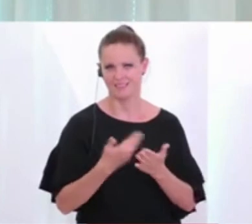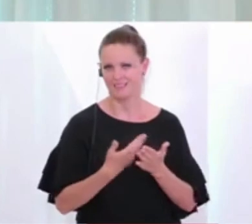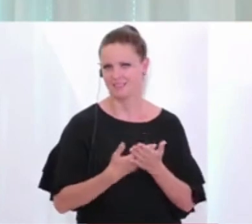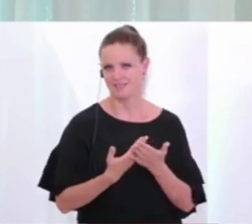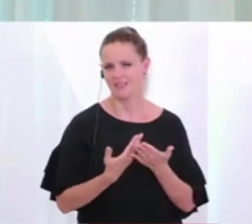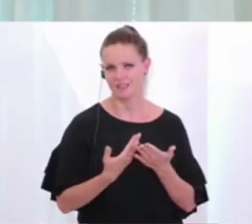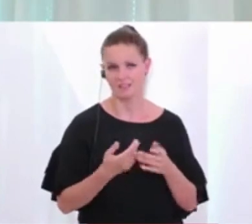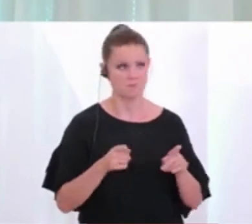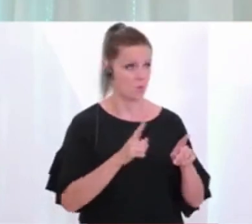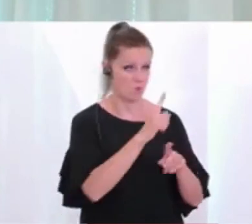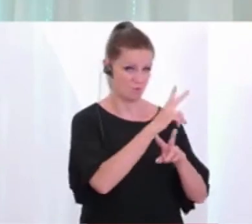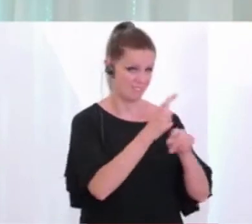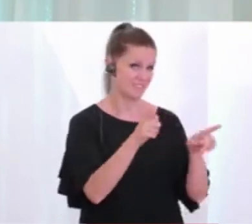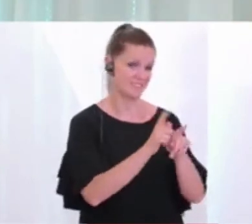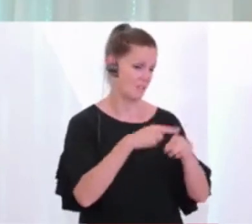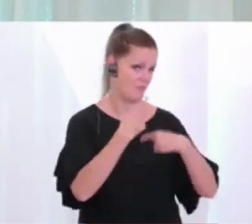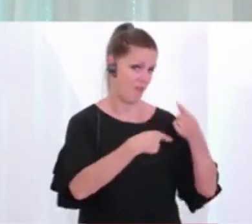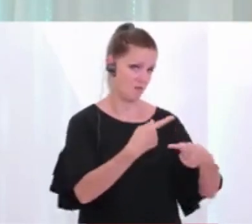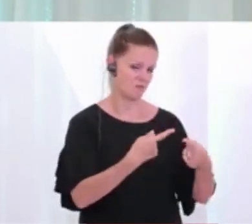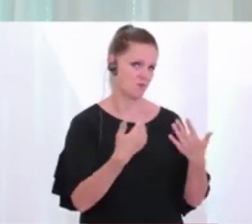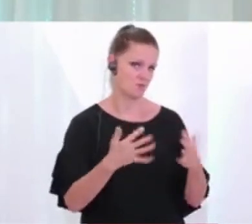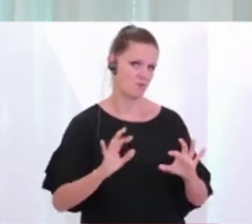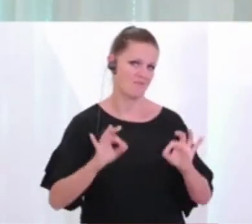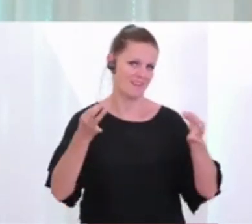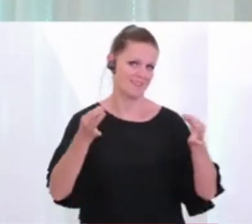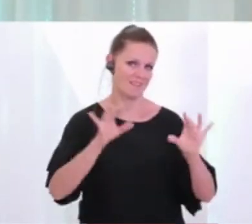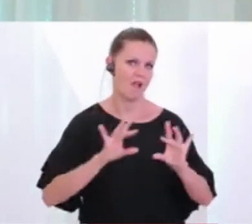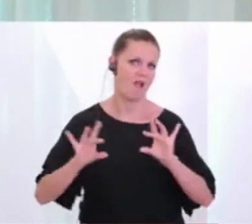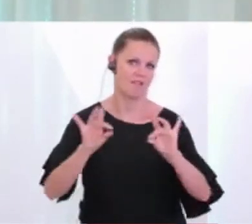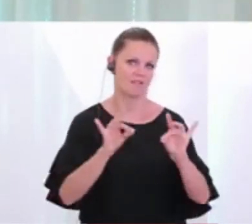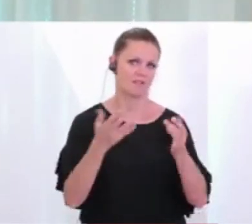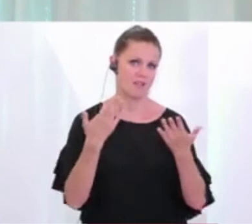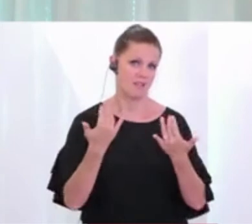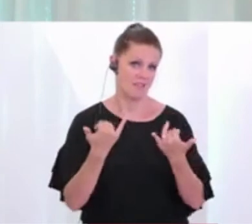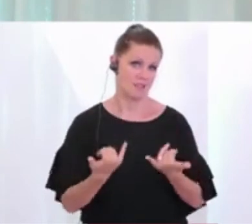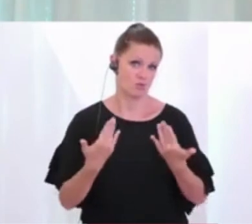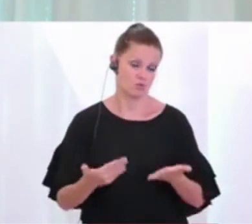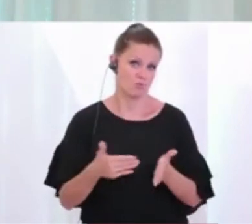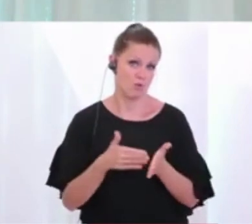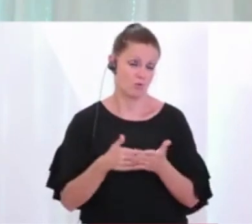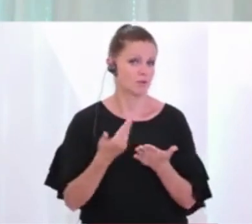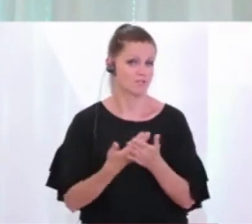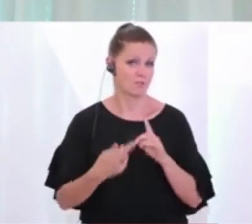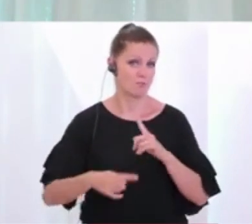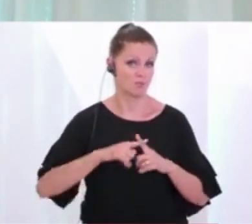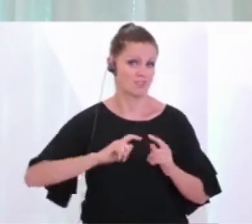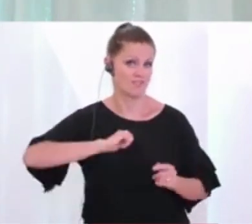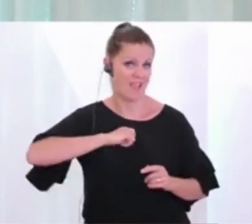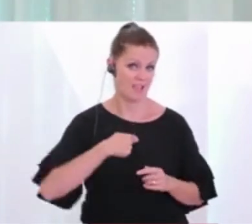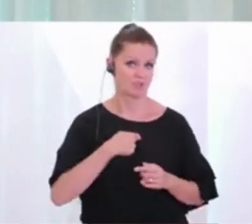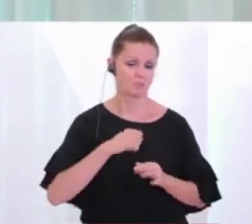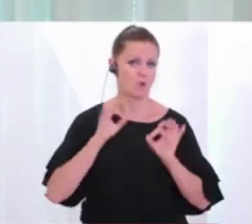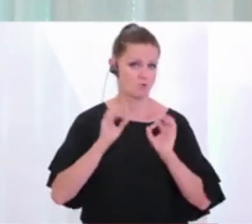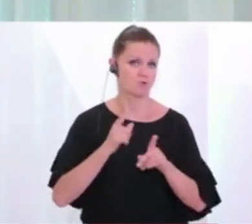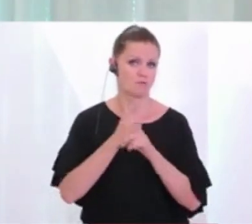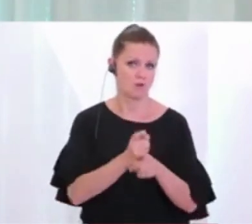dasselbe wird in Oberösterreich passieren. Und das ist die Qualität des Handelns, das wir jetzt brauchen. Und ich bin da sehr zuversichtlich, dass das auch gute